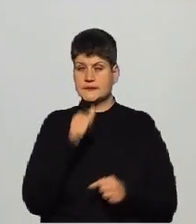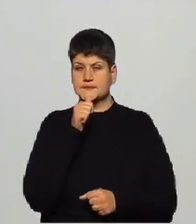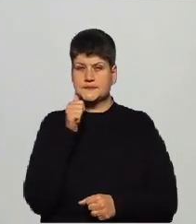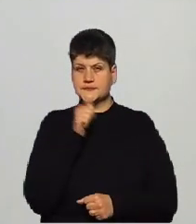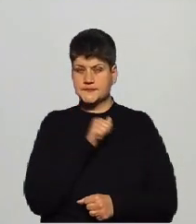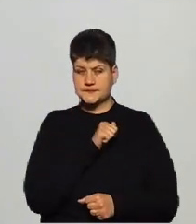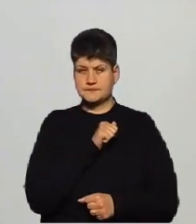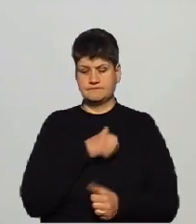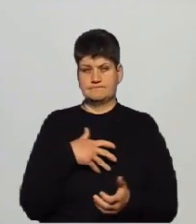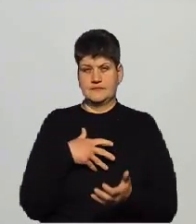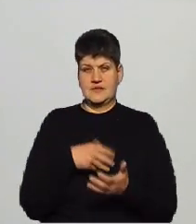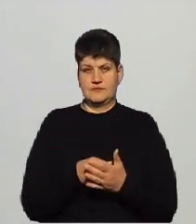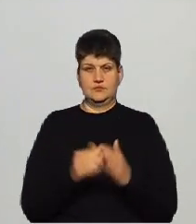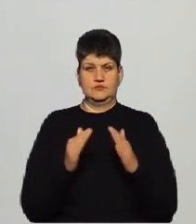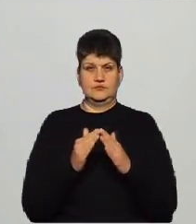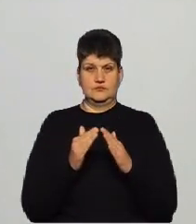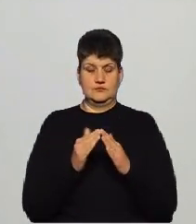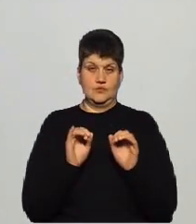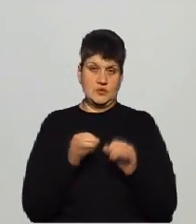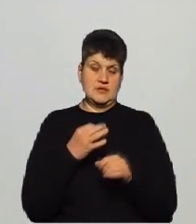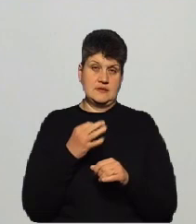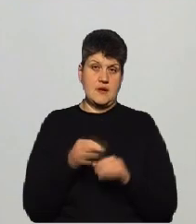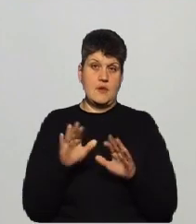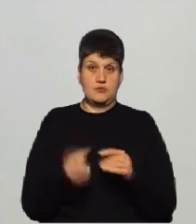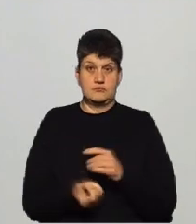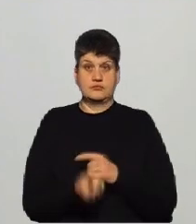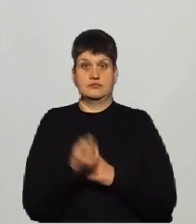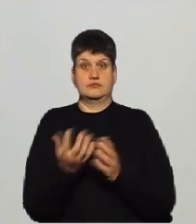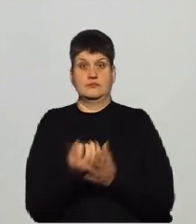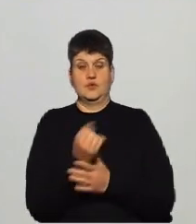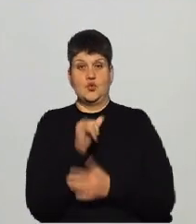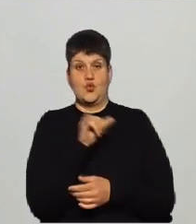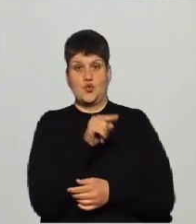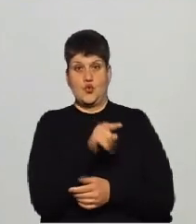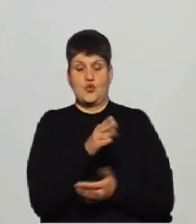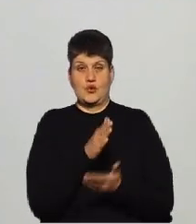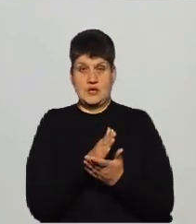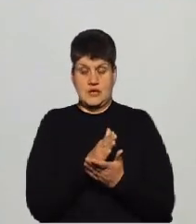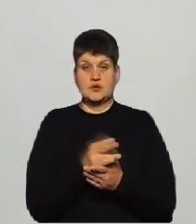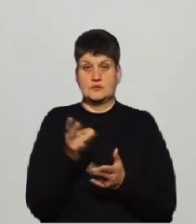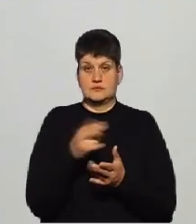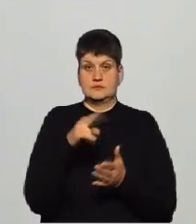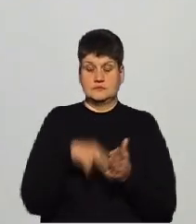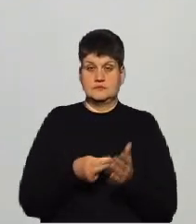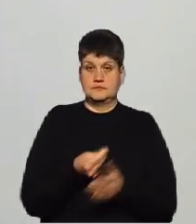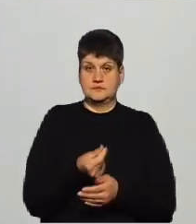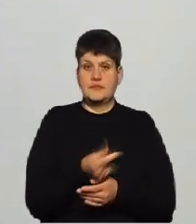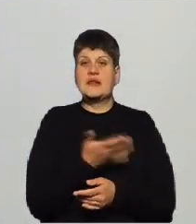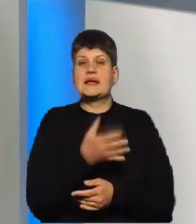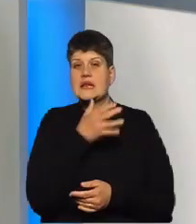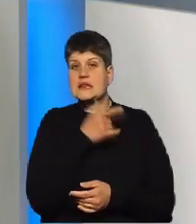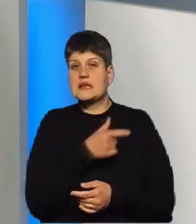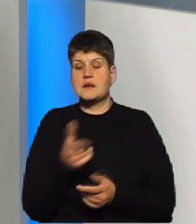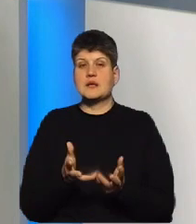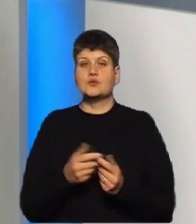нерухомість, можна так сказати, але потім було виявлено, що в нього є така нерухомість, яка оподатковується. За який термін нараховують?